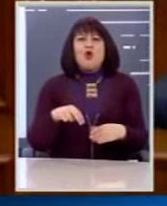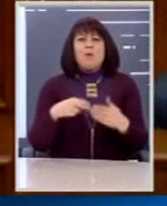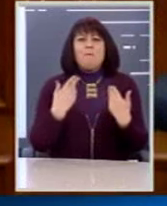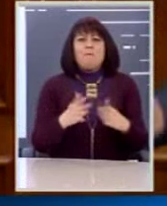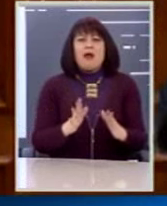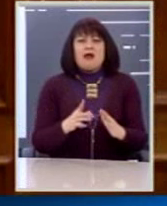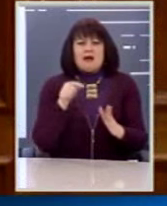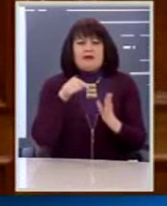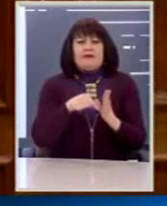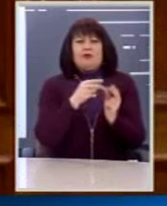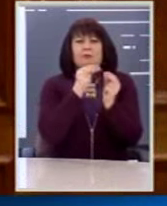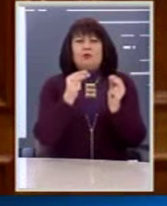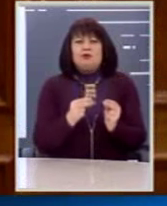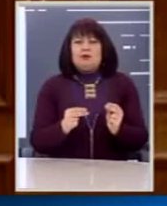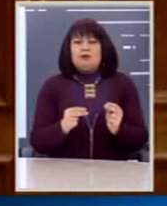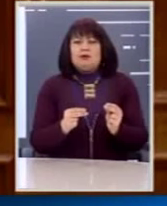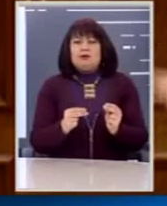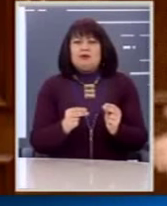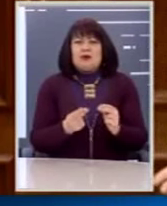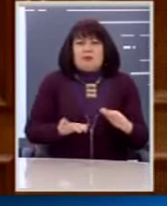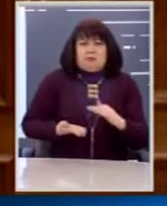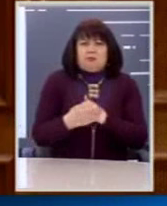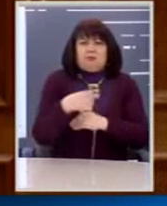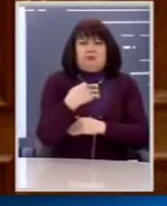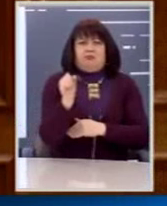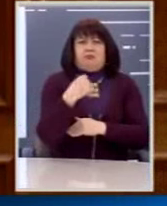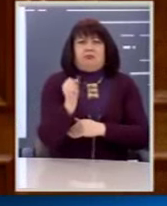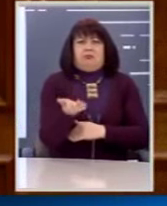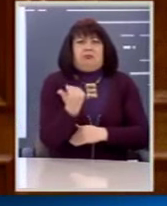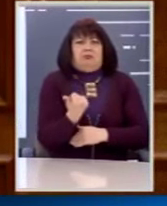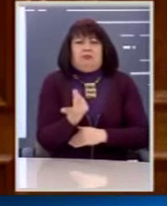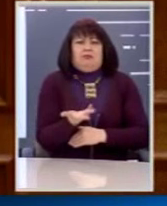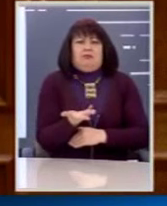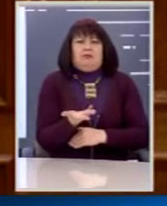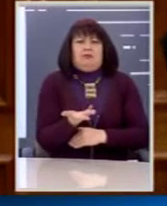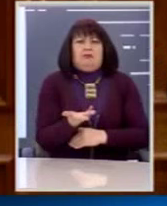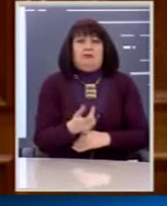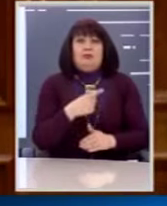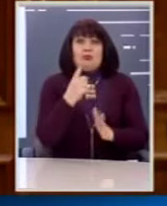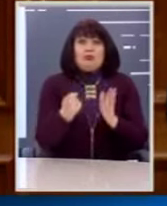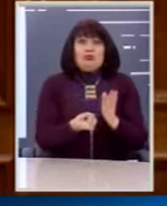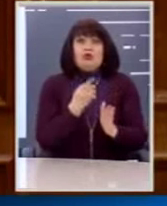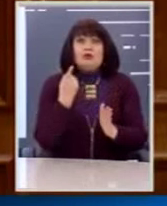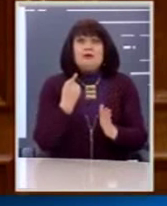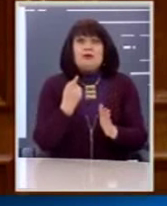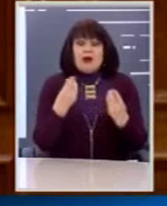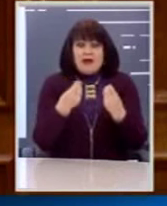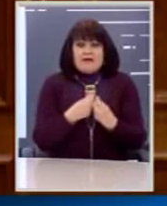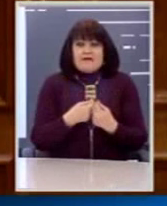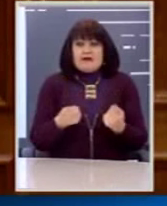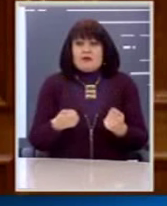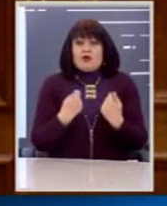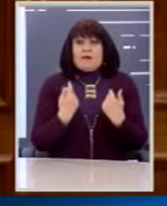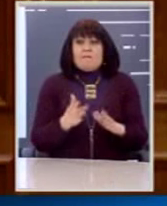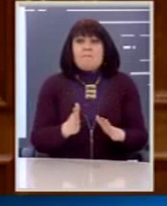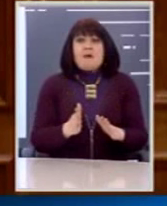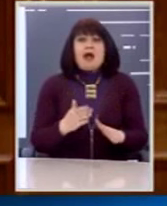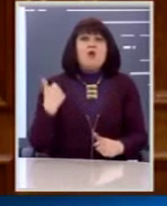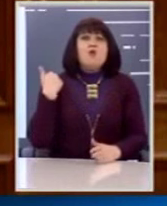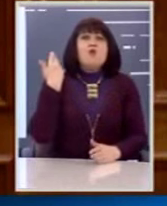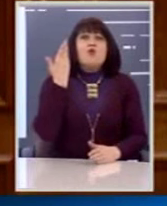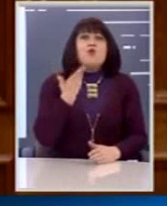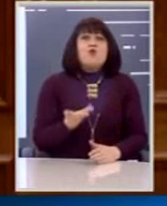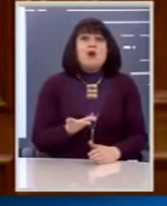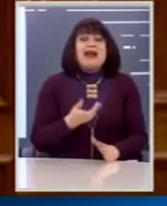Και δεν υπήρξε καμία αίσταση. Γιατί αυτό ήταν η πρώτη φορά που εφαρμόστηκα στο Κερπνό από καταβολής του